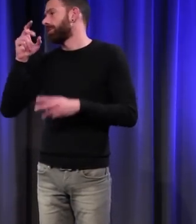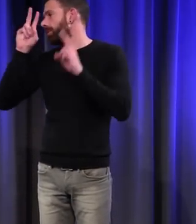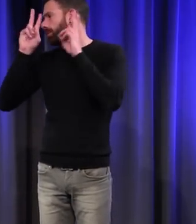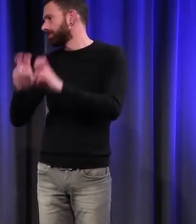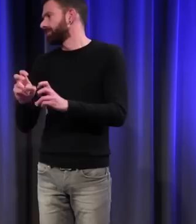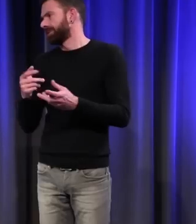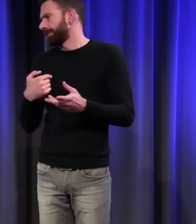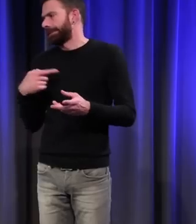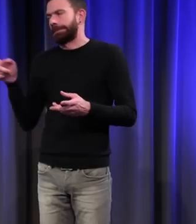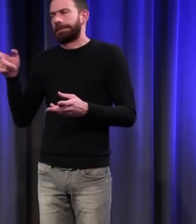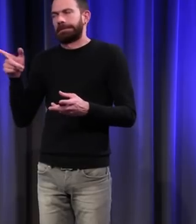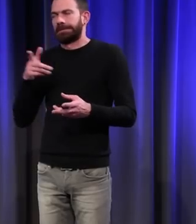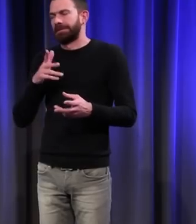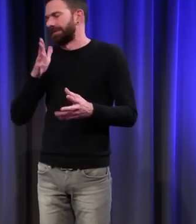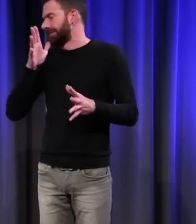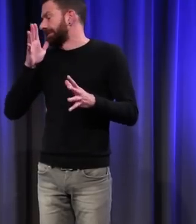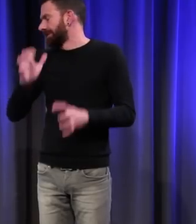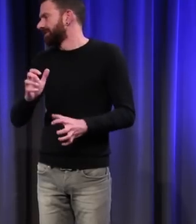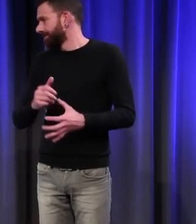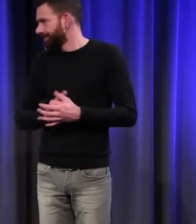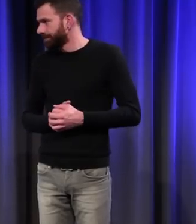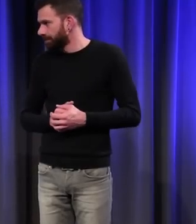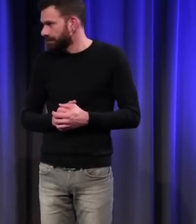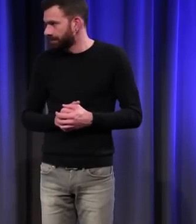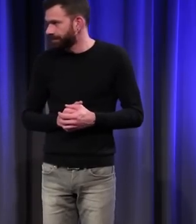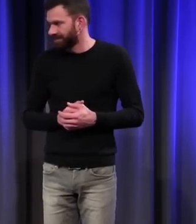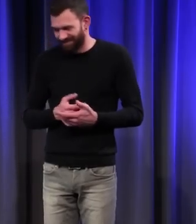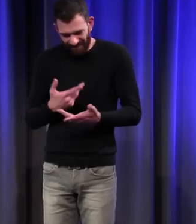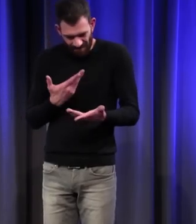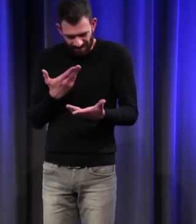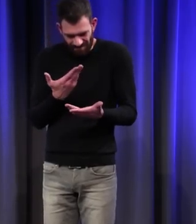ne correspondait pas du tout à l'état des documents.